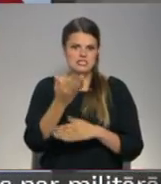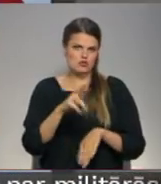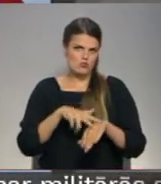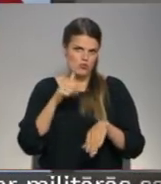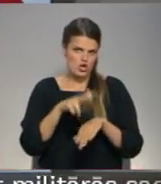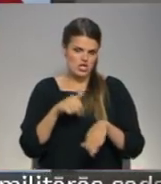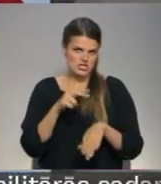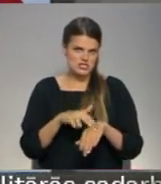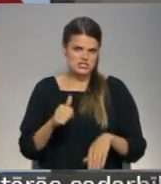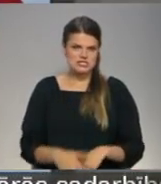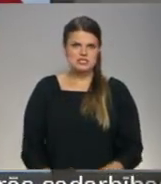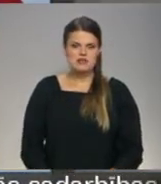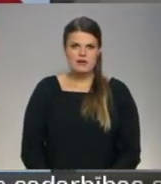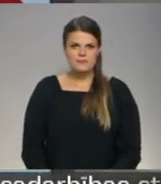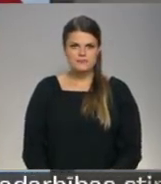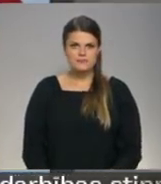Ieva Benefeldolāns Perševic, Skrundas televīzija.